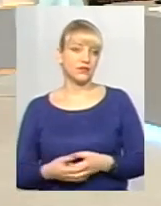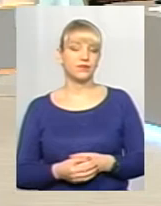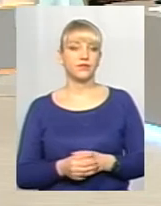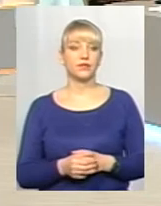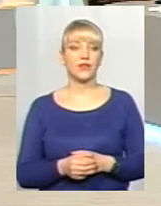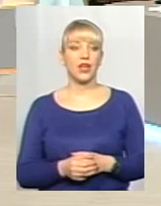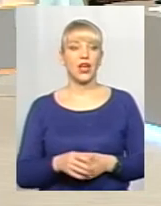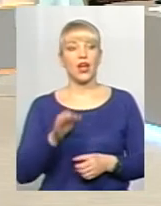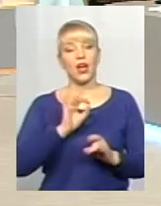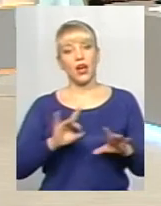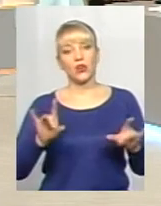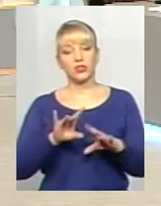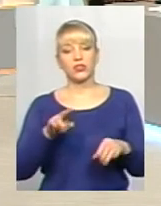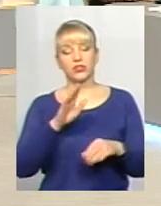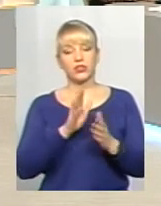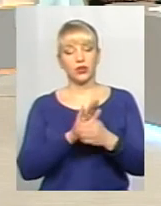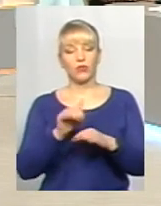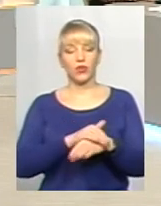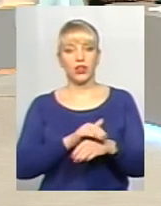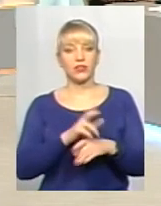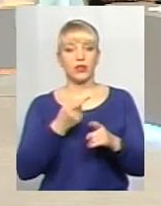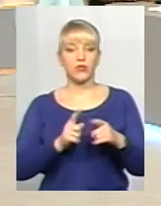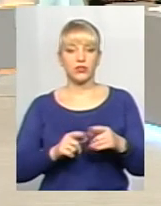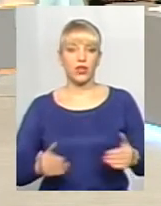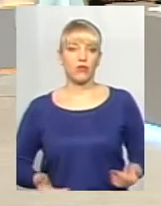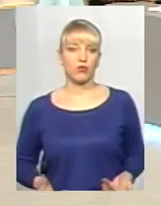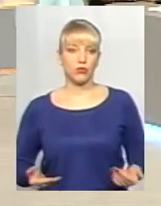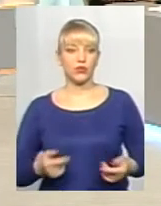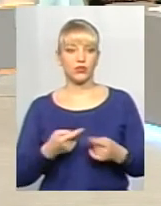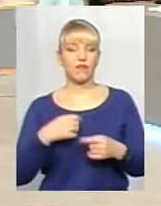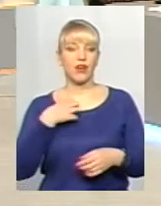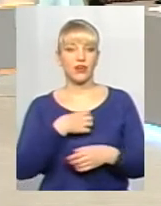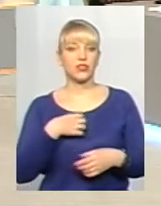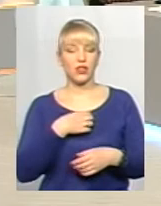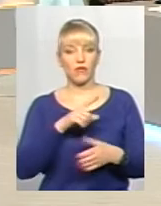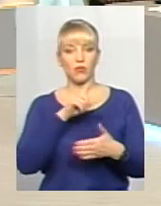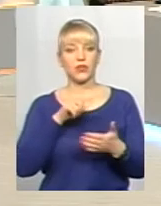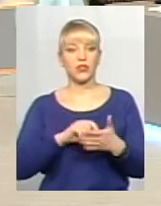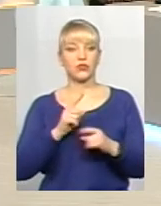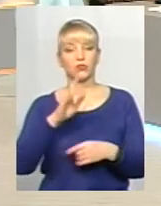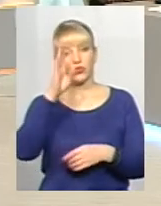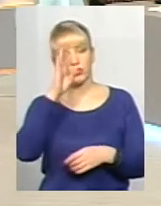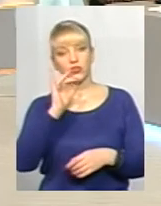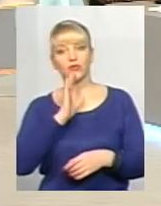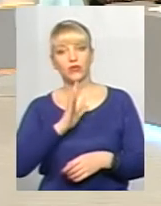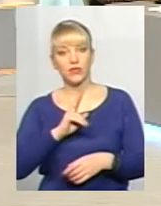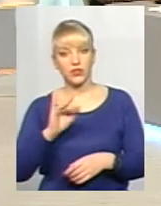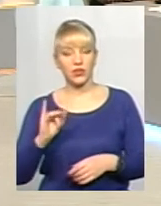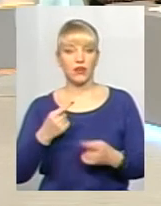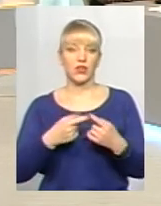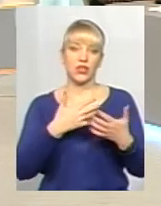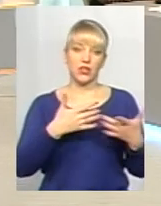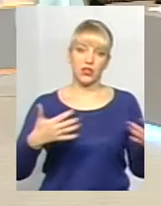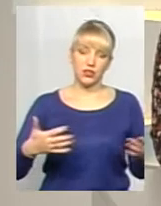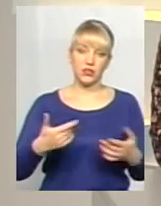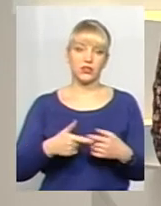А от розкажіть про цей побут, насправді. Це, ну, таке дуже важливе питання, адже жінки, чоловіки, ну, вони різні, так?